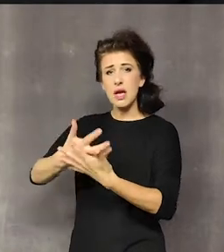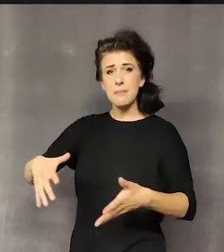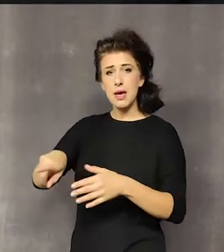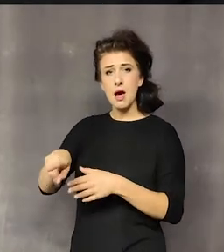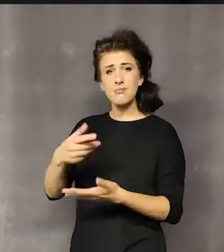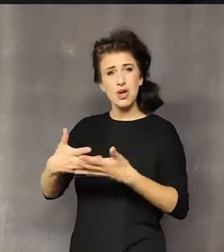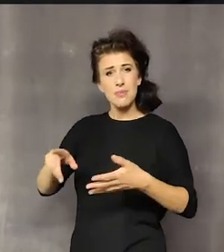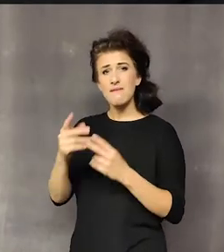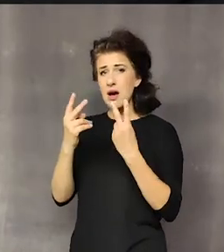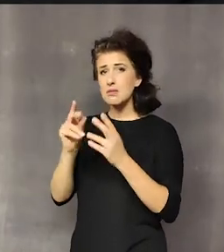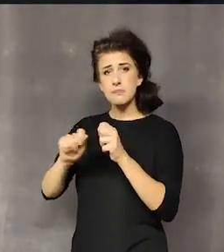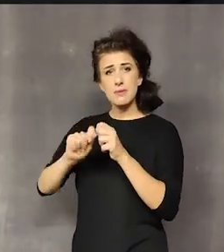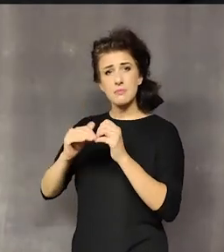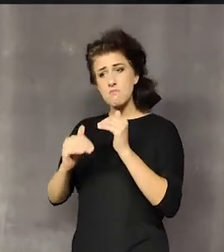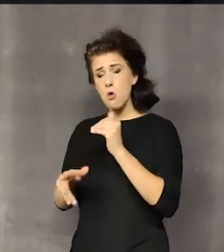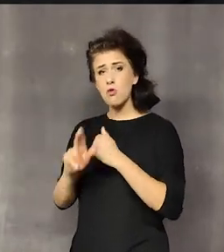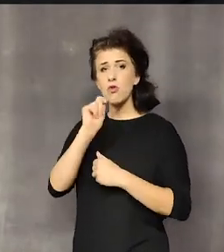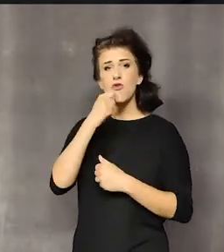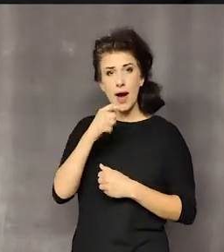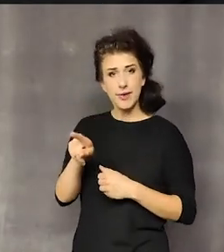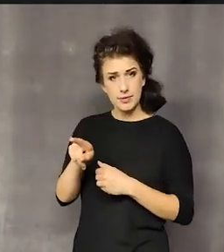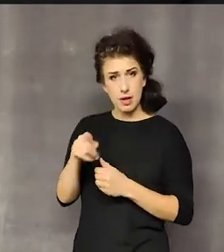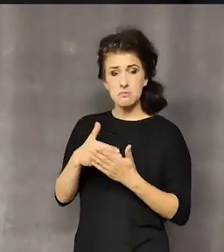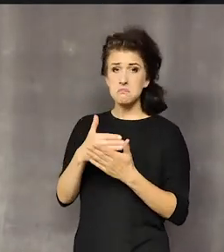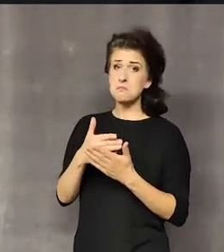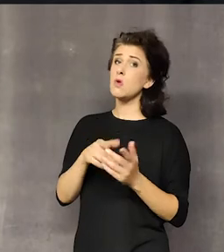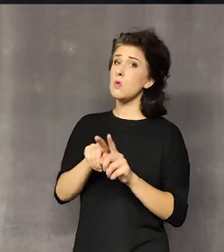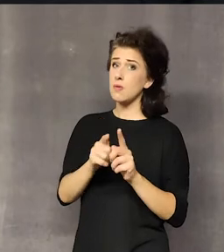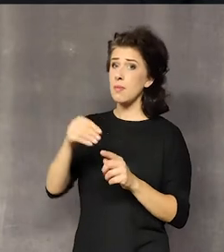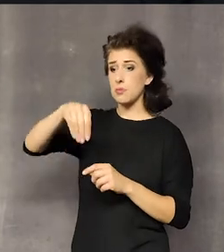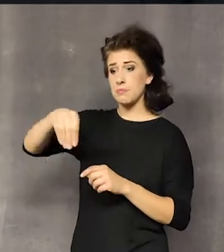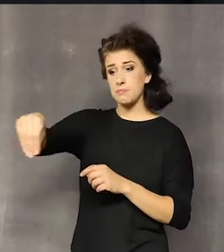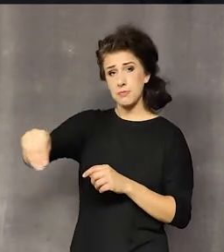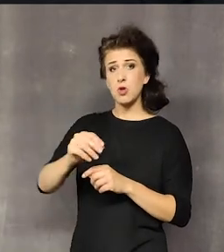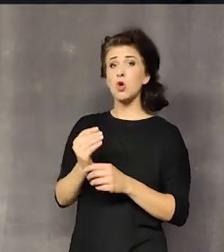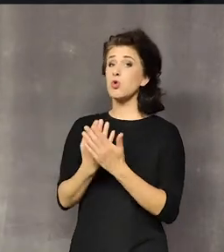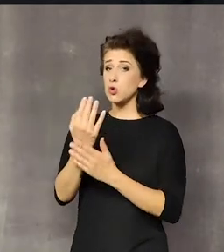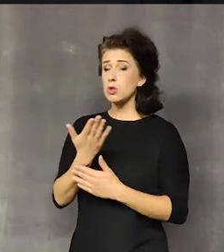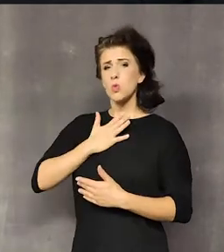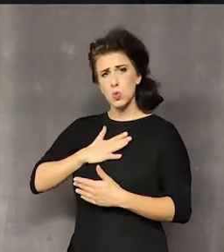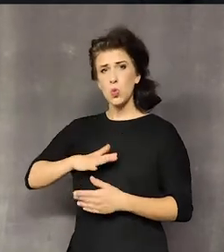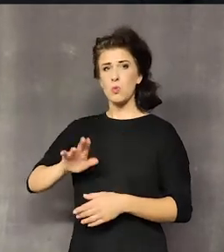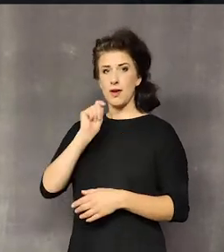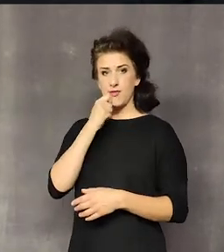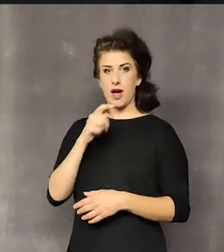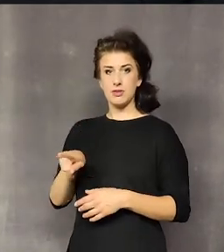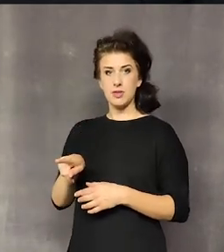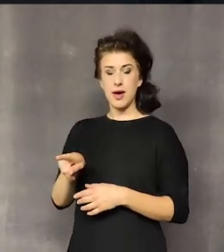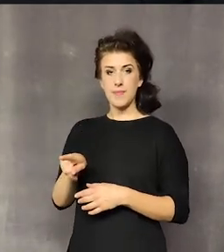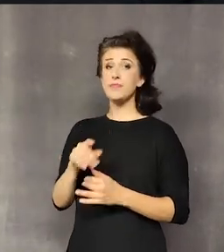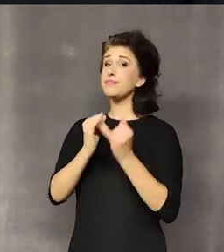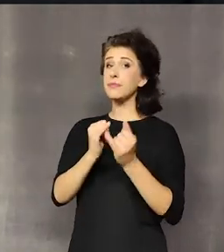sprawdzić glebę. Jeśli mamy kwaśną glebę, to ściągamy rośliny takie, które tą glebę lubi.